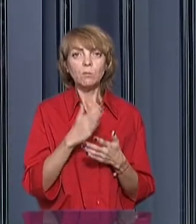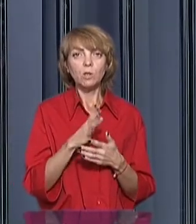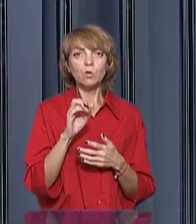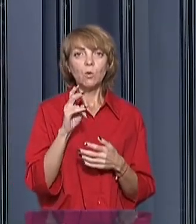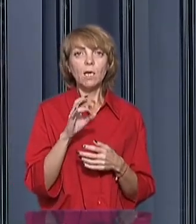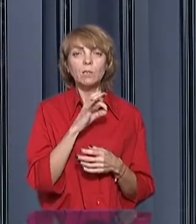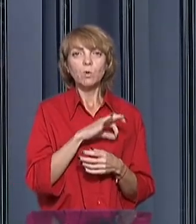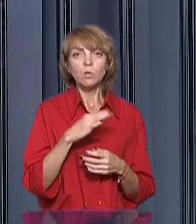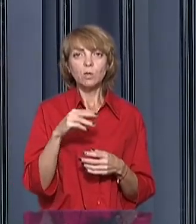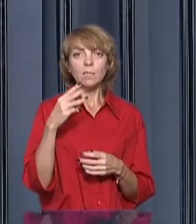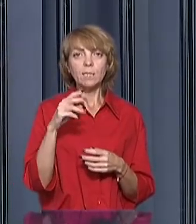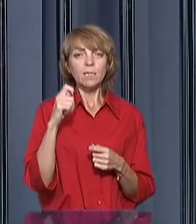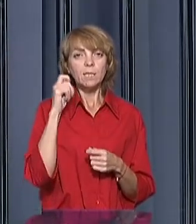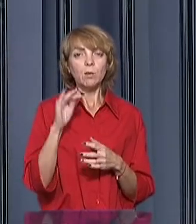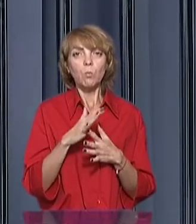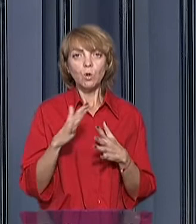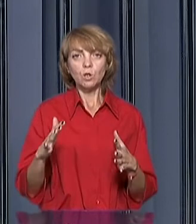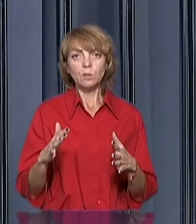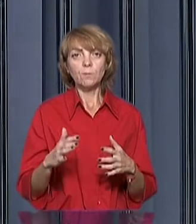вісплуатати вже 30 років і більше.